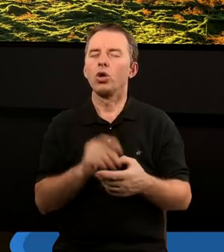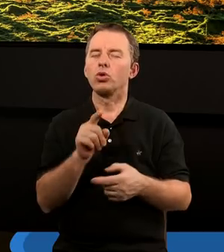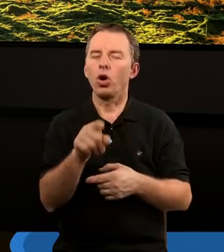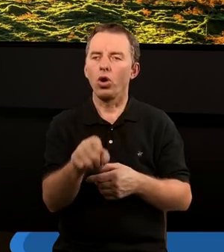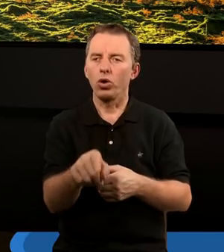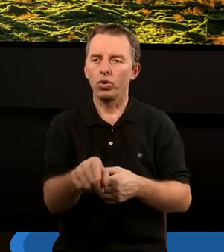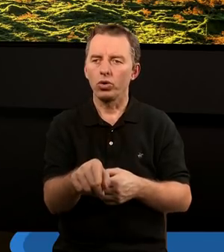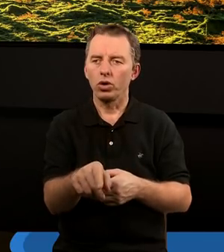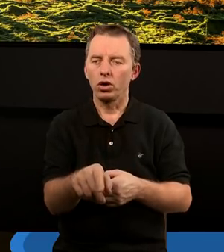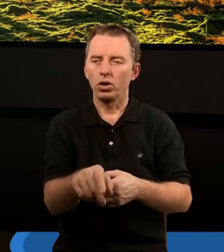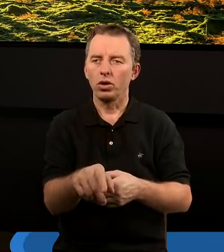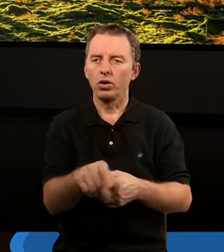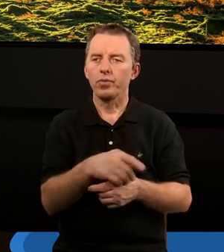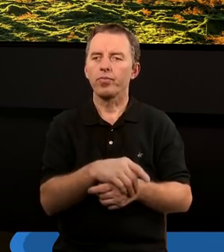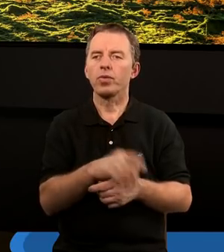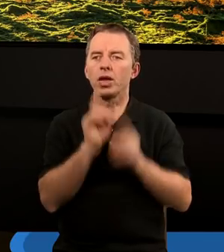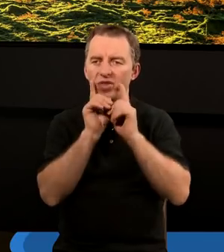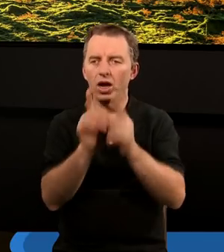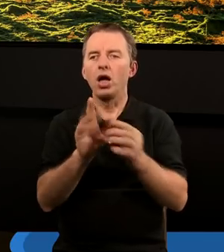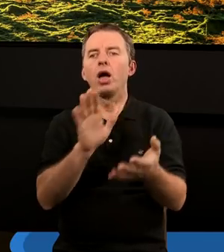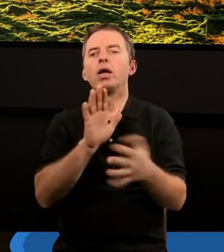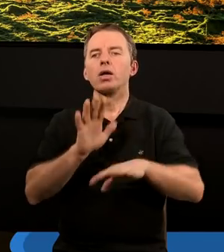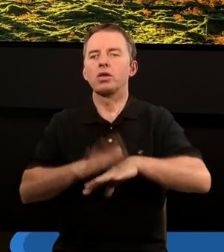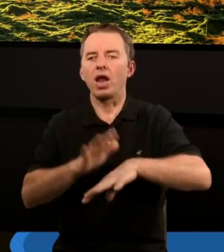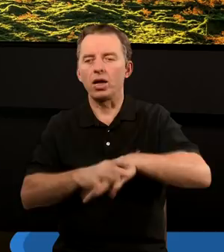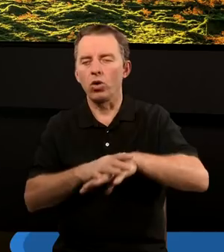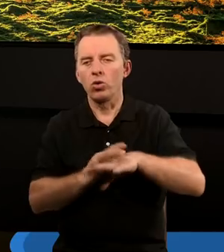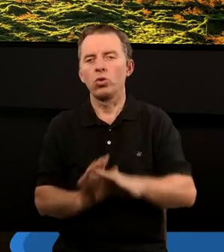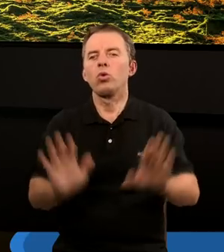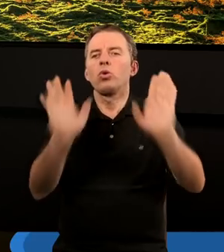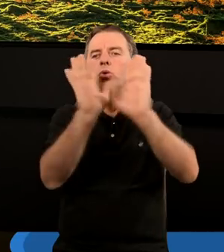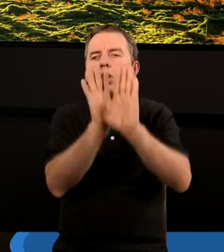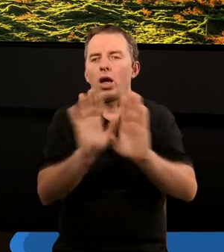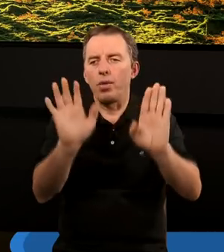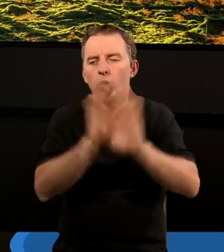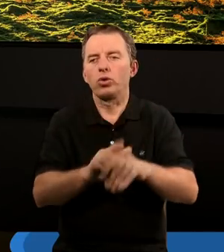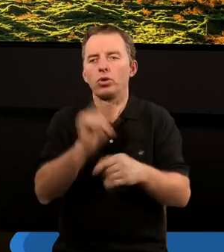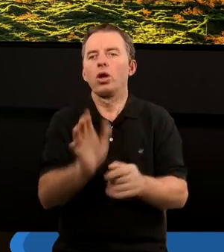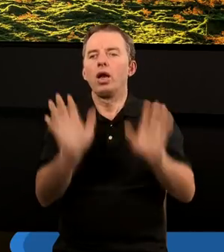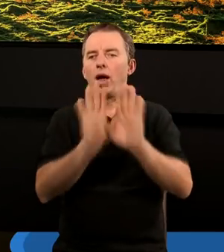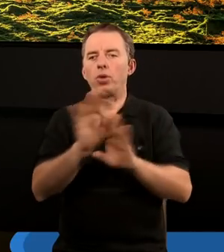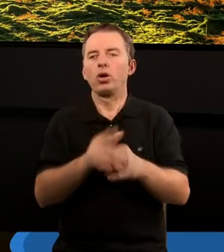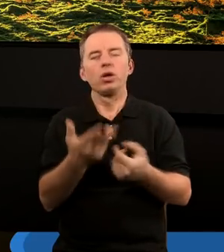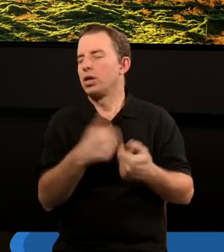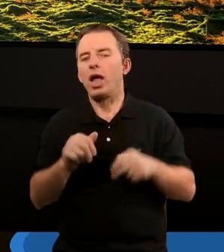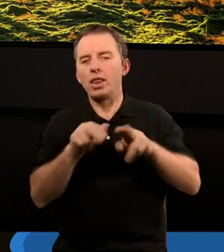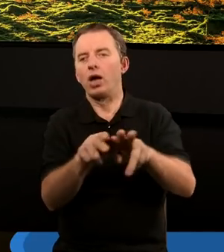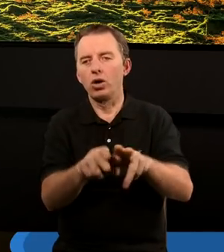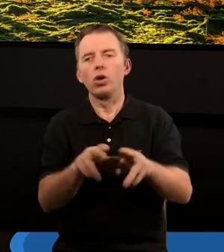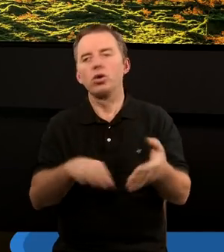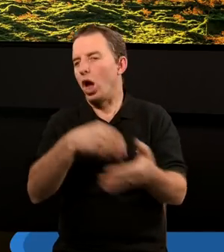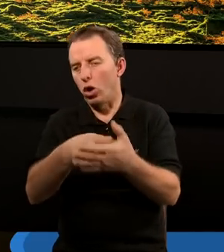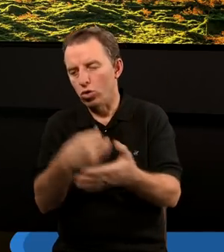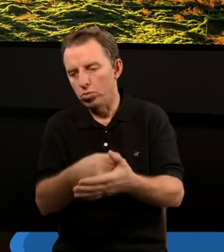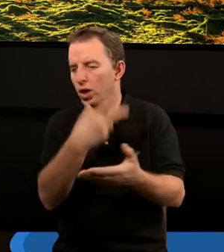To de facto traktują to z nabożną czcią, coś, czemu się ta nabożna cześć nie należy, bo nas nie